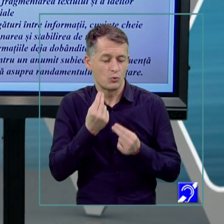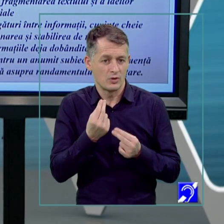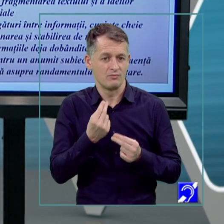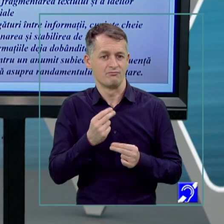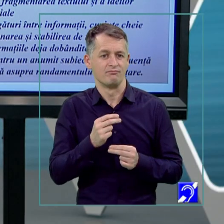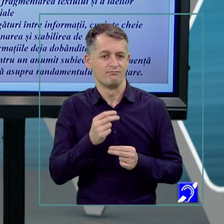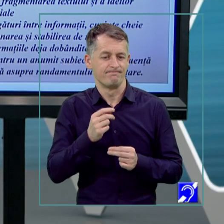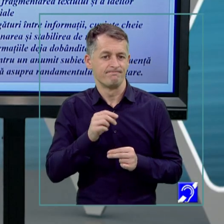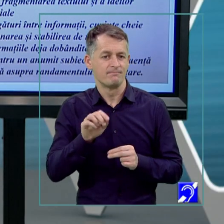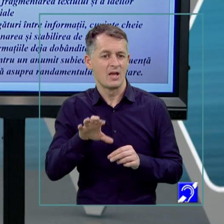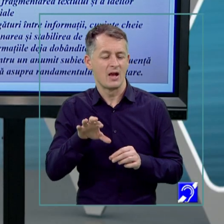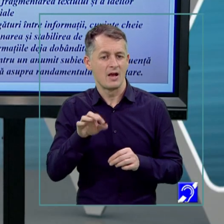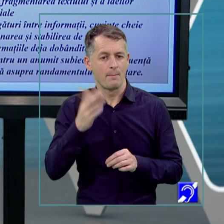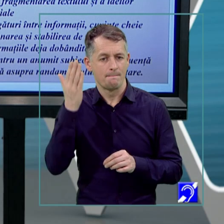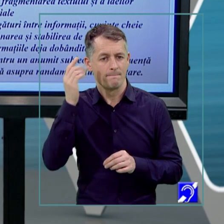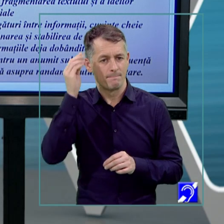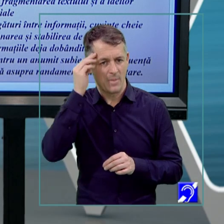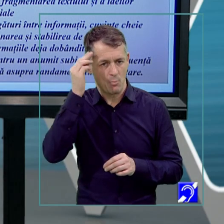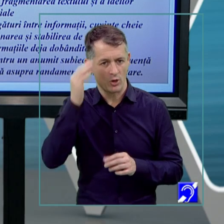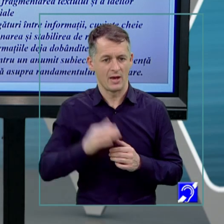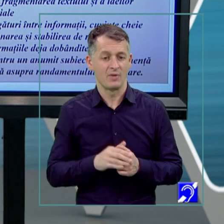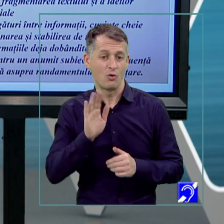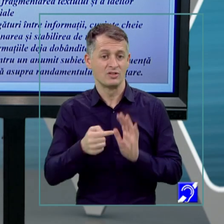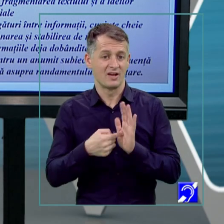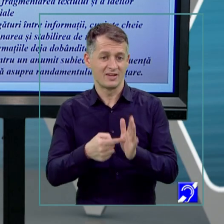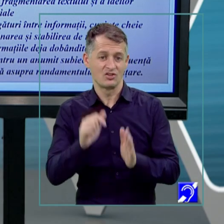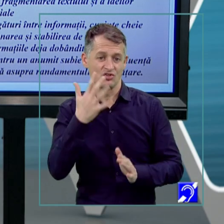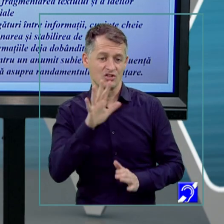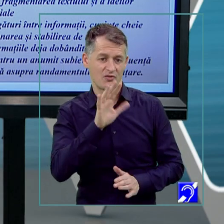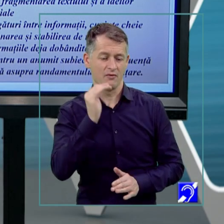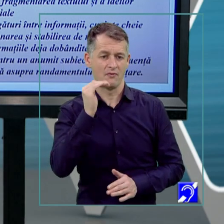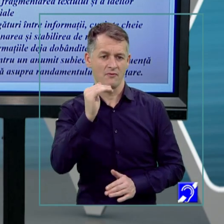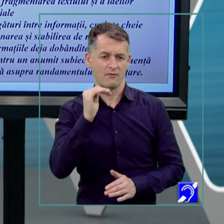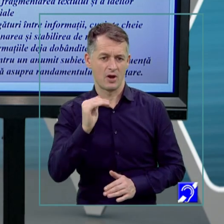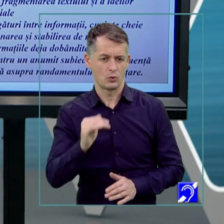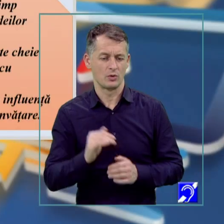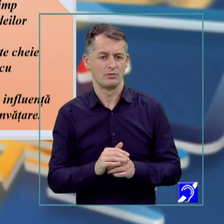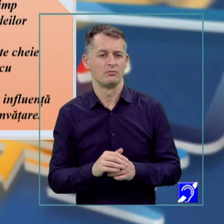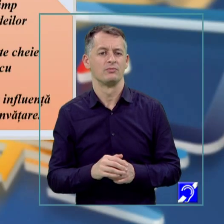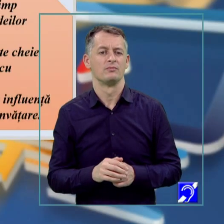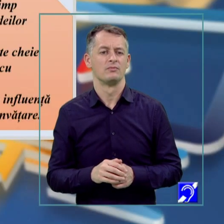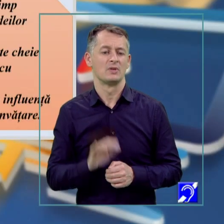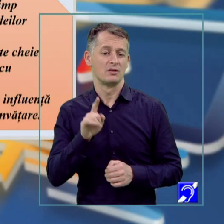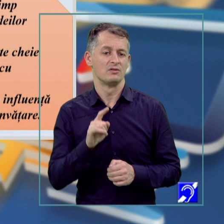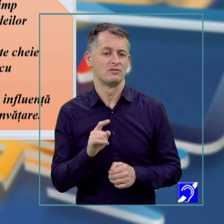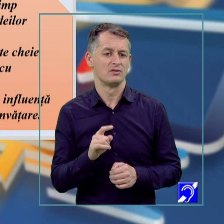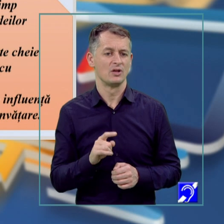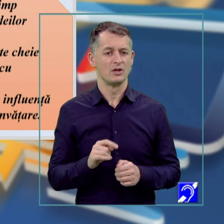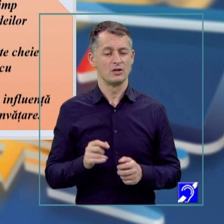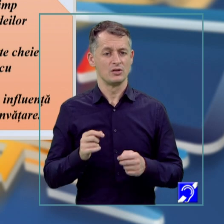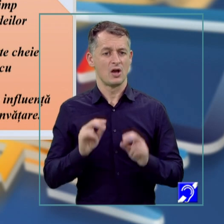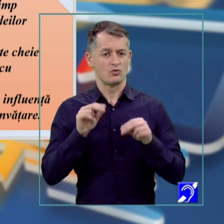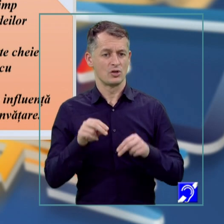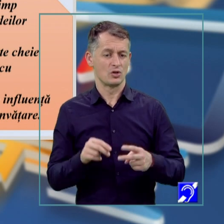Vedem acolo că sunt trecuți practic 5 factori, însă ce-i mai important și modul în care îi legăm se rezuma la 2 și anume să ne